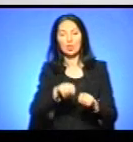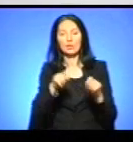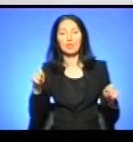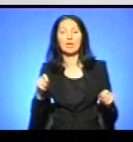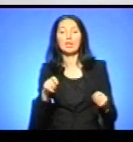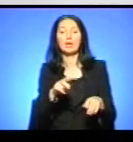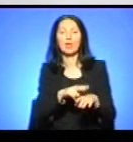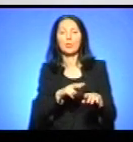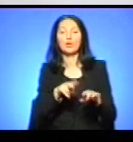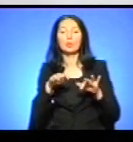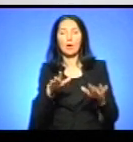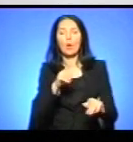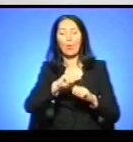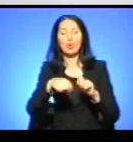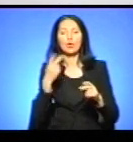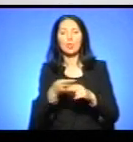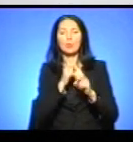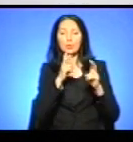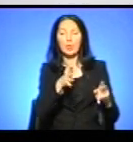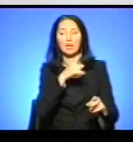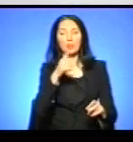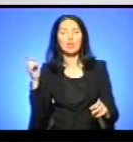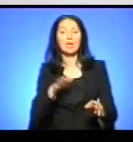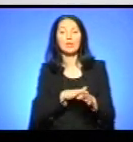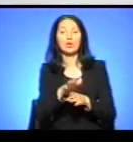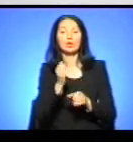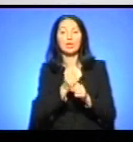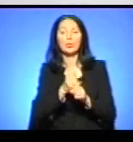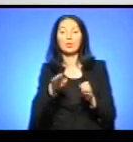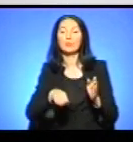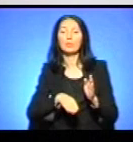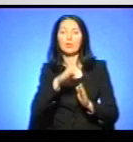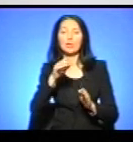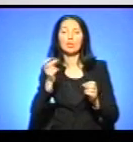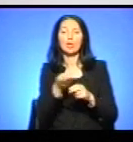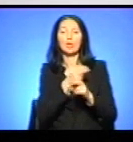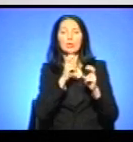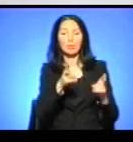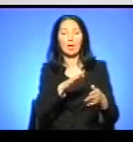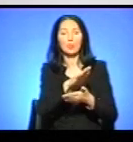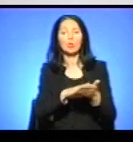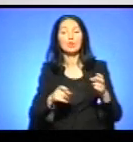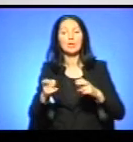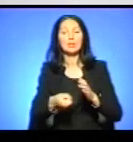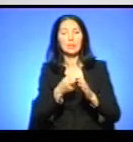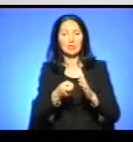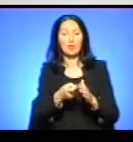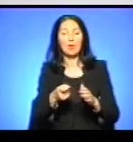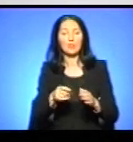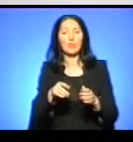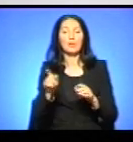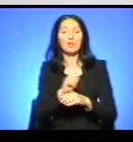порушення безпеки під час виконання робіт із підвищеною небезпекою. Триває слідство. У Тернопільському міському районному управлінні